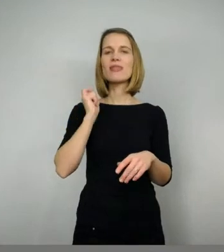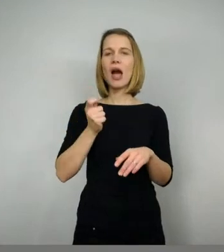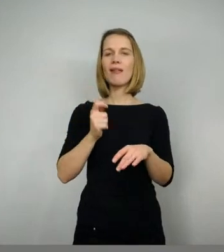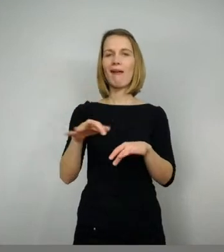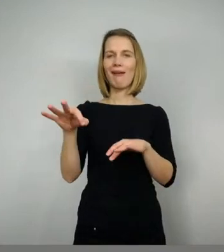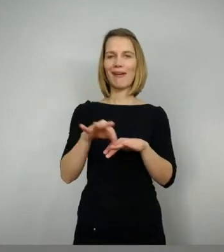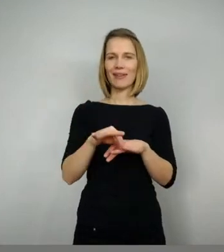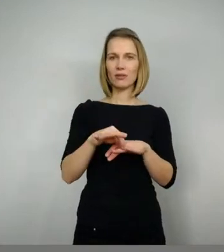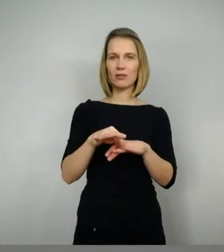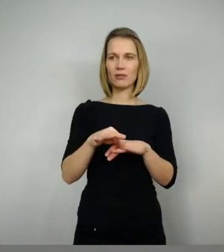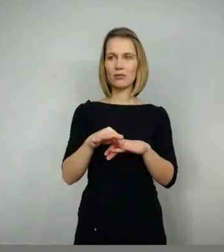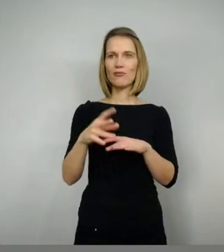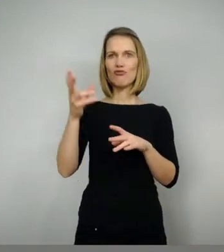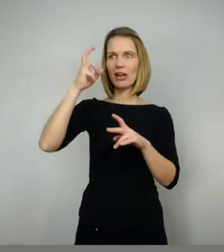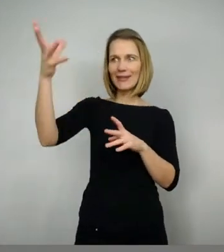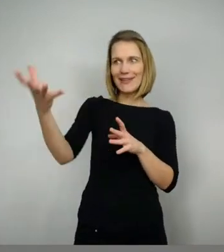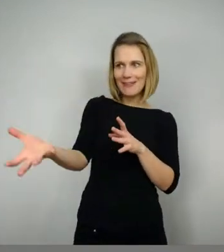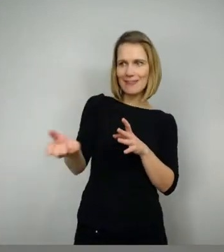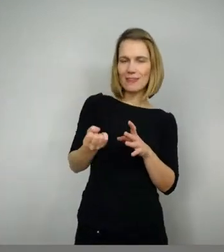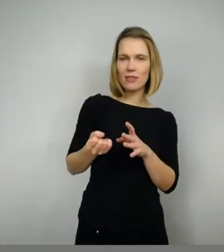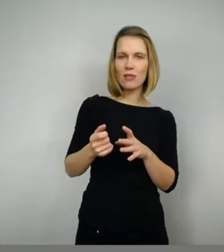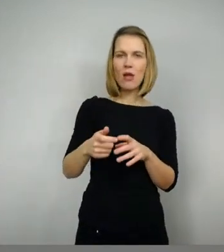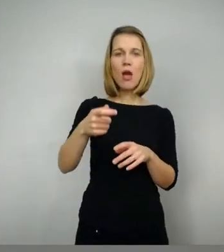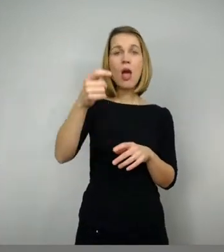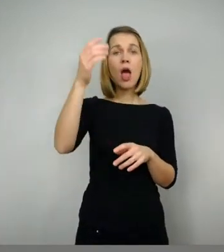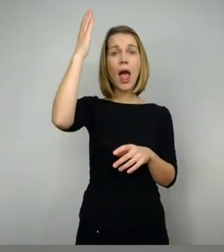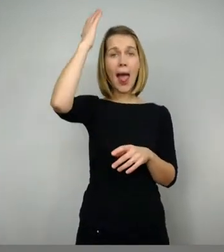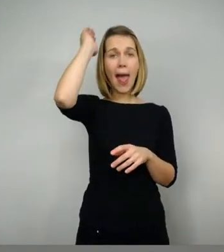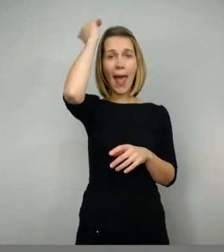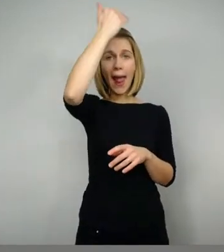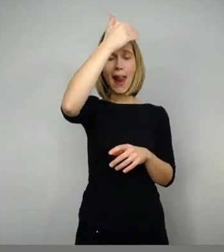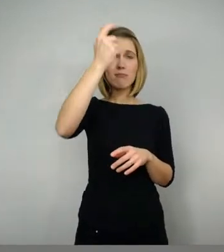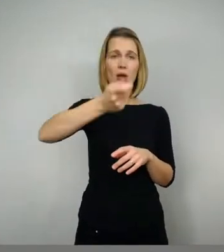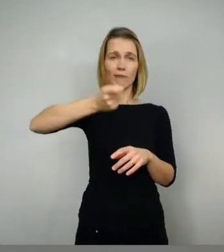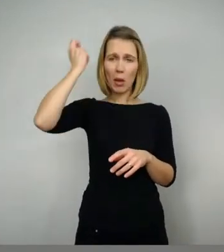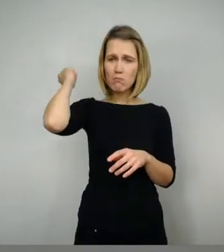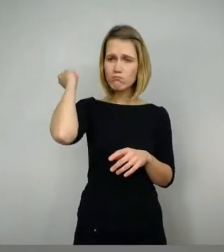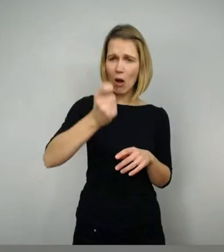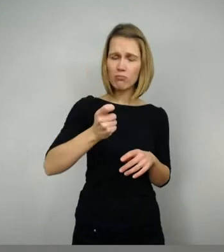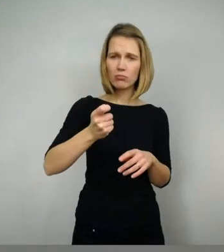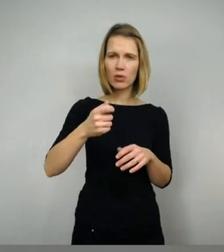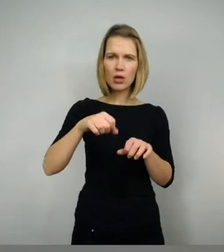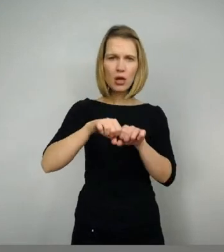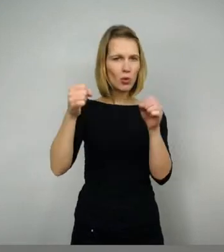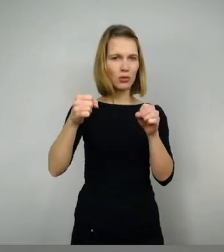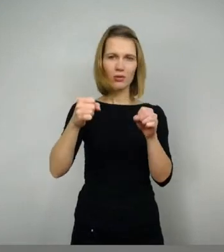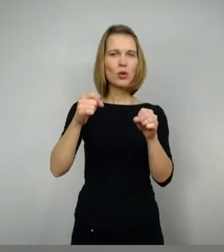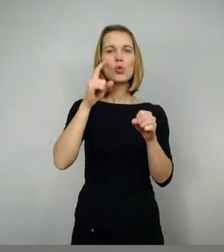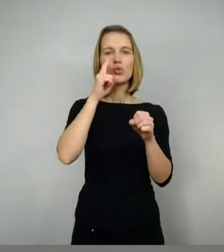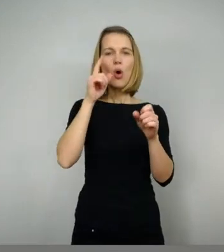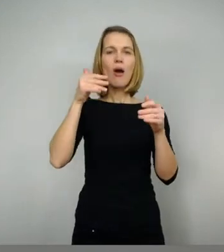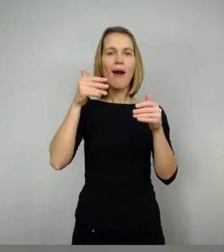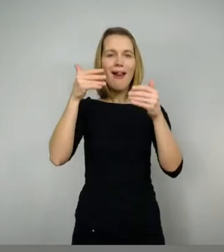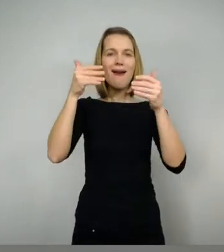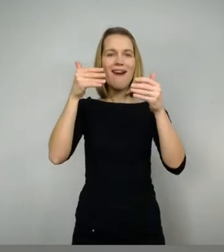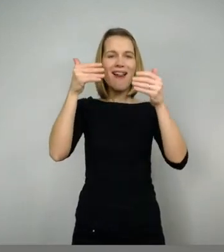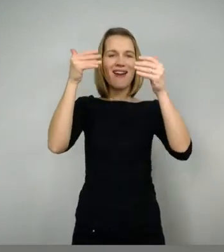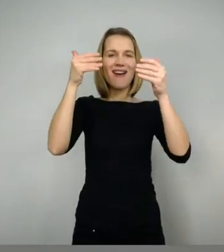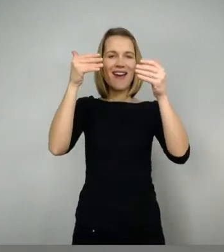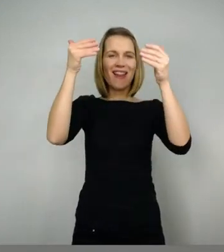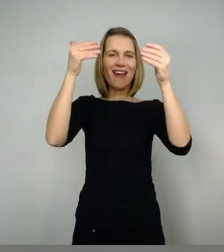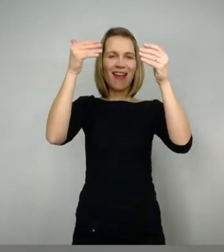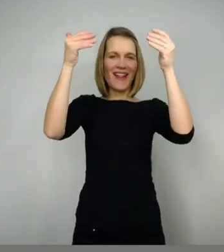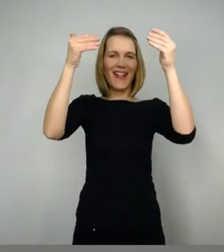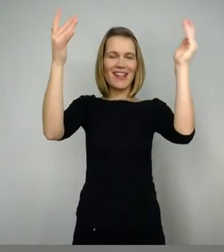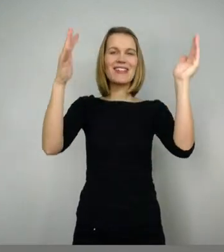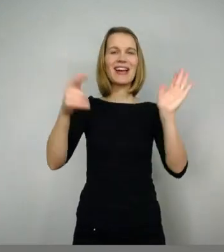nicht kaputt, sondern jedes Mal, wenn jemand draufhaut, dann leuchtet der ein kleines bisschen heller. Also er zeigt sozusagen an, wie viele Kämpfe sein Träger schon